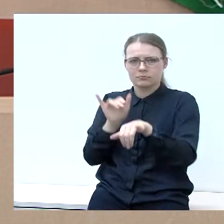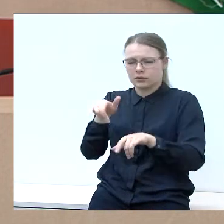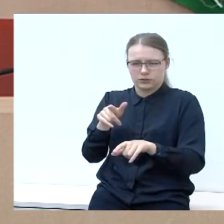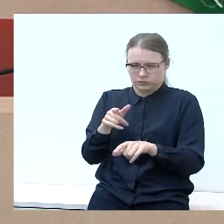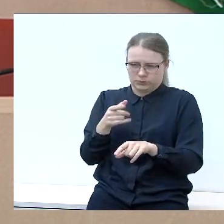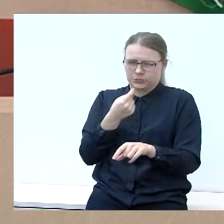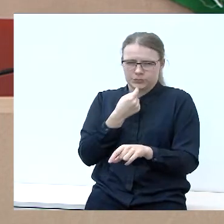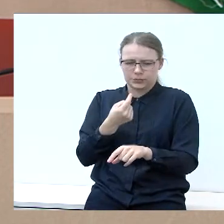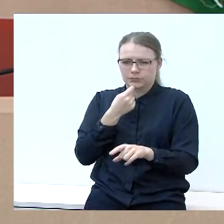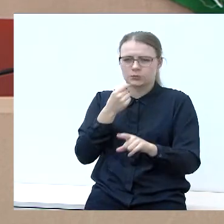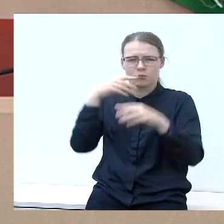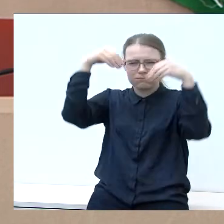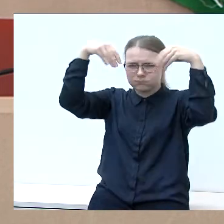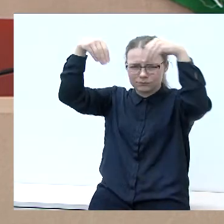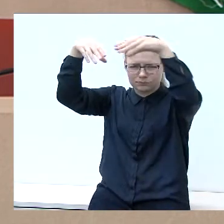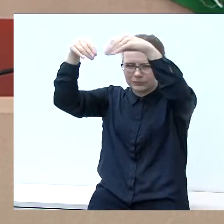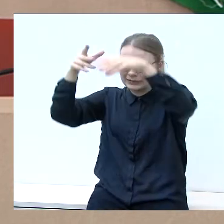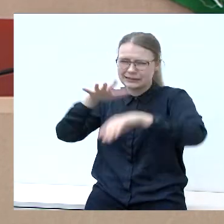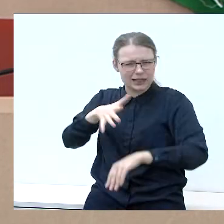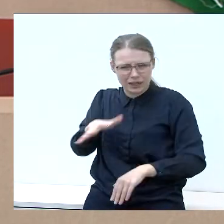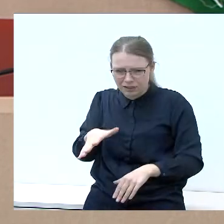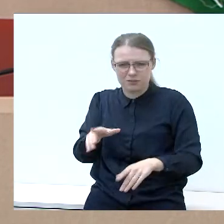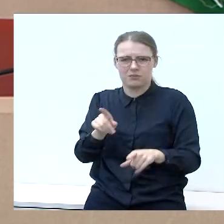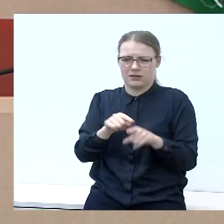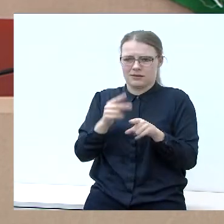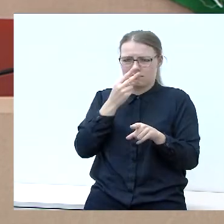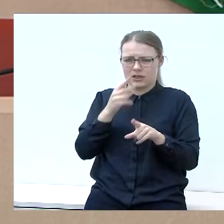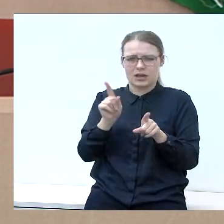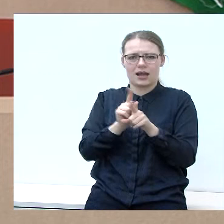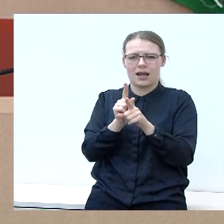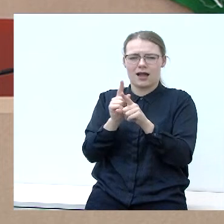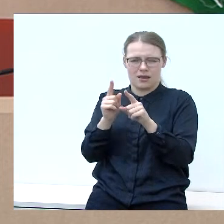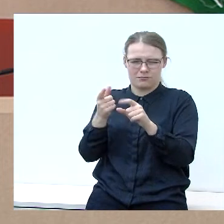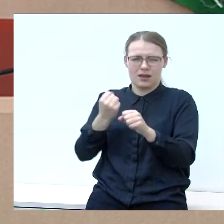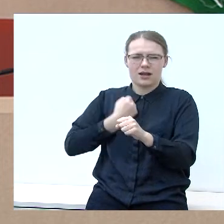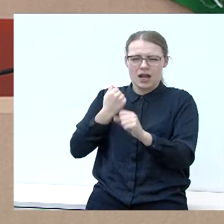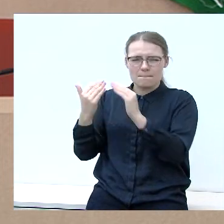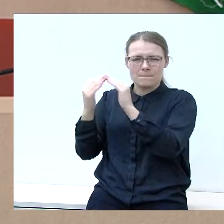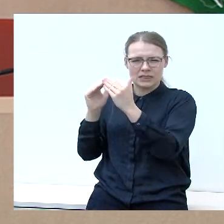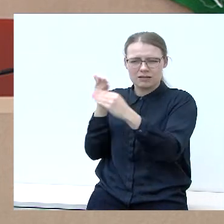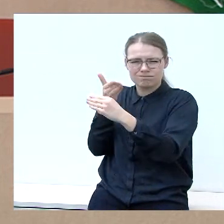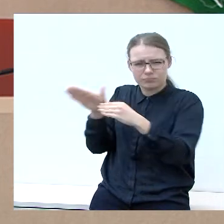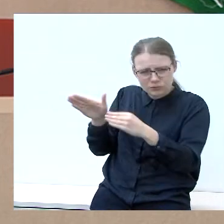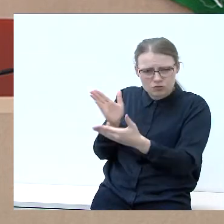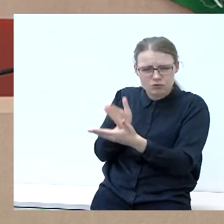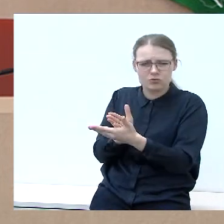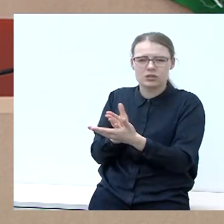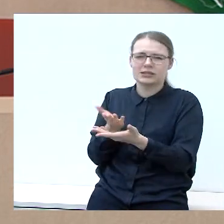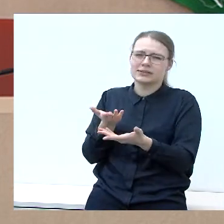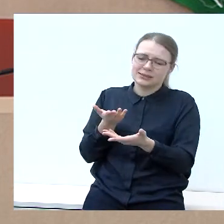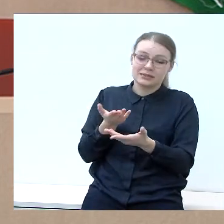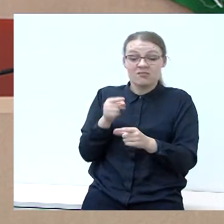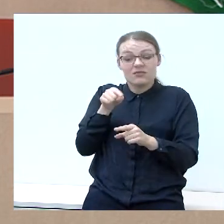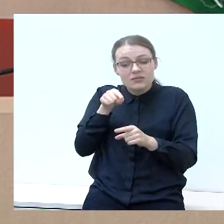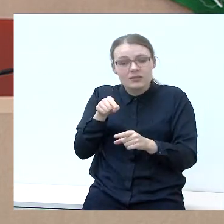visiškai neapšviesta susisiekimo teritorija. Būtent atskirtis karinio miestelio, ką jūs įvardyjot pačioje pradžioje. Tai va šitai šitoje